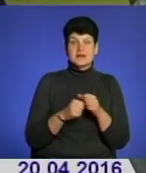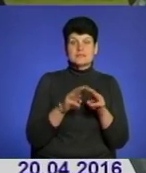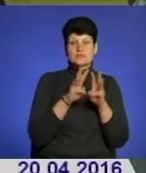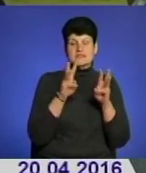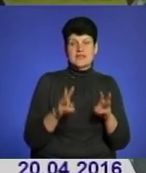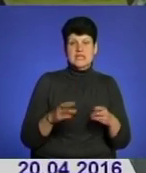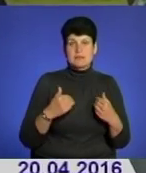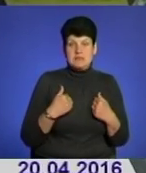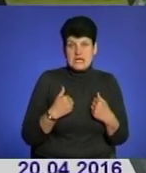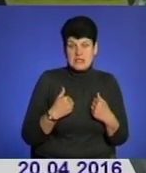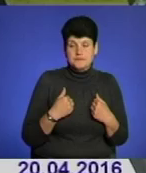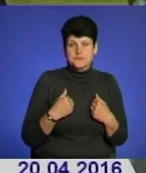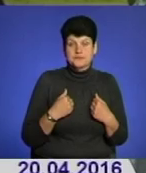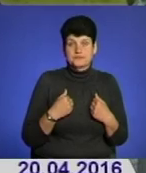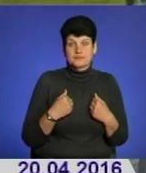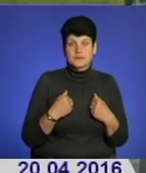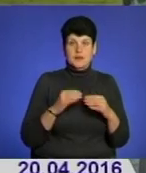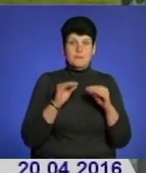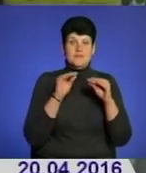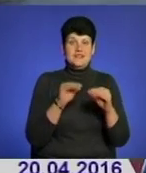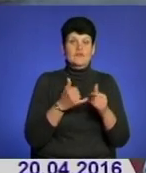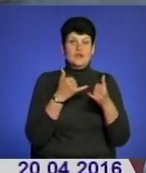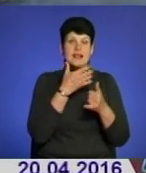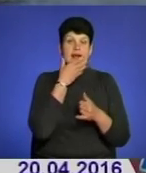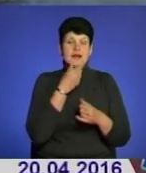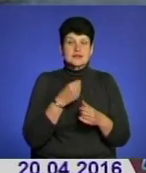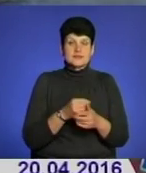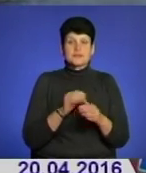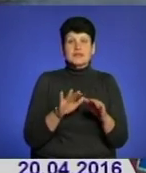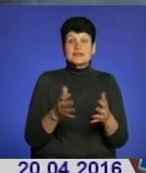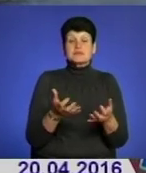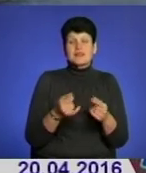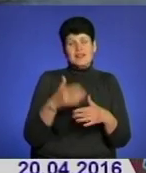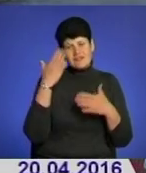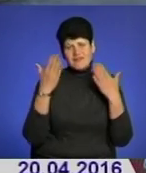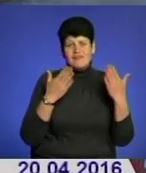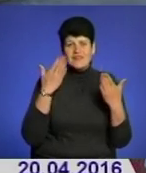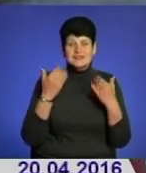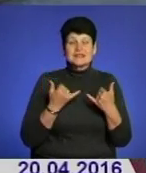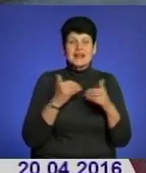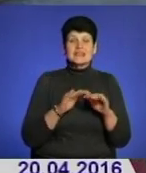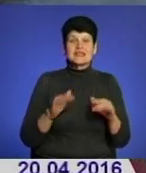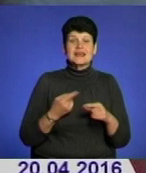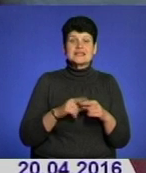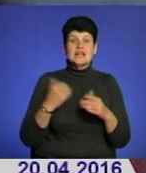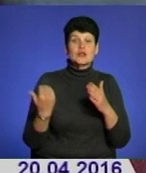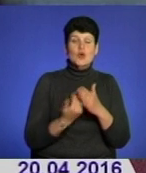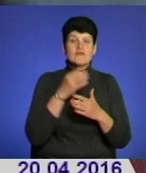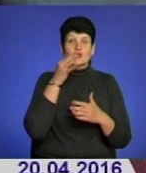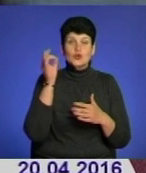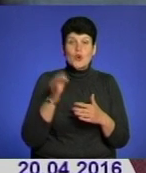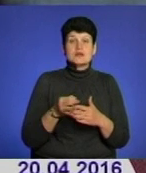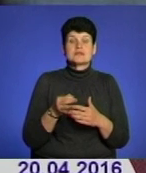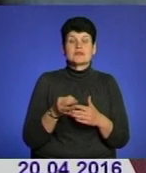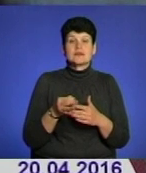мені, і поставлю її для краси. Діти сприйняли це дуже весело, оскільки для дітей це новий досвід, цілком новий